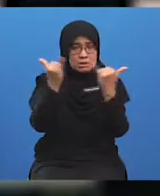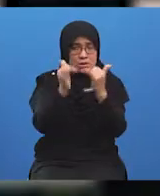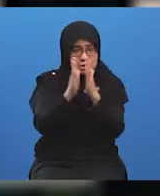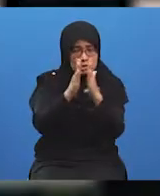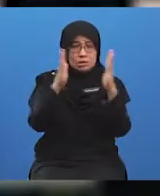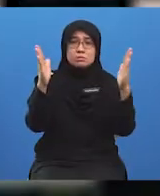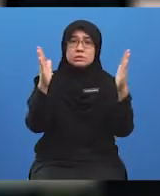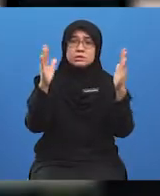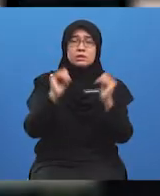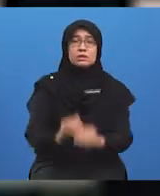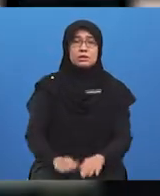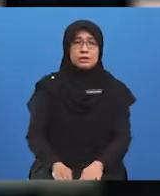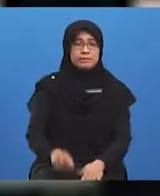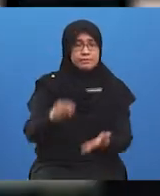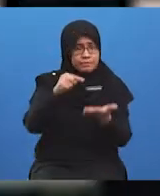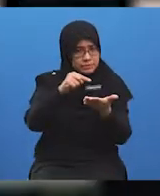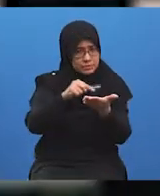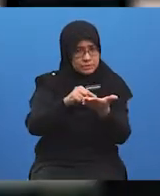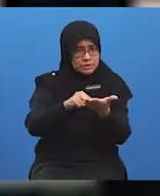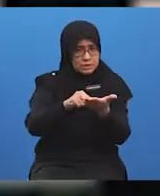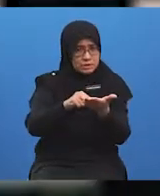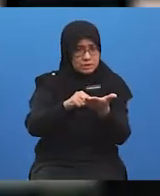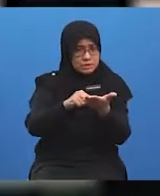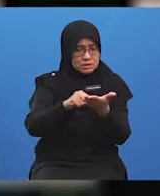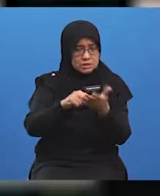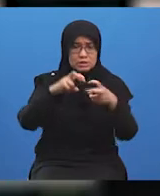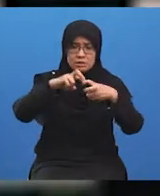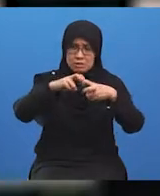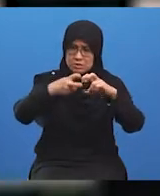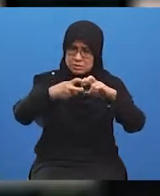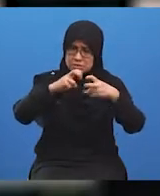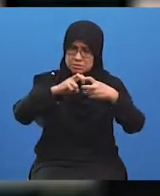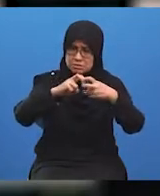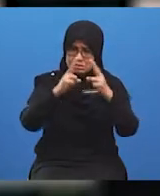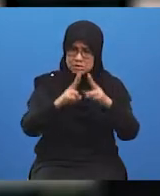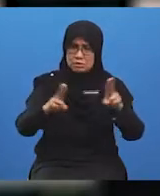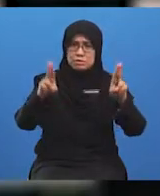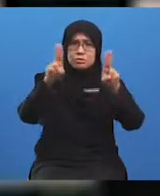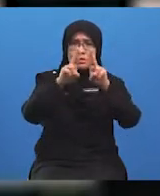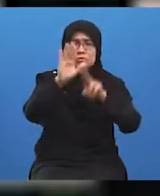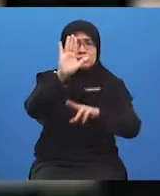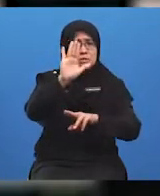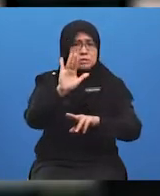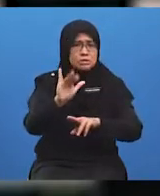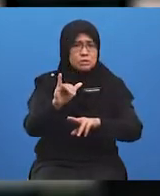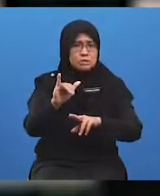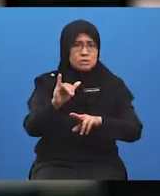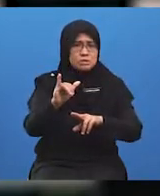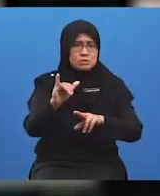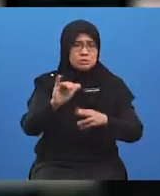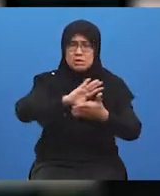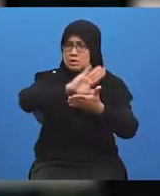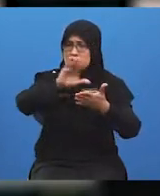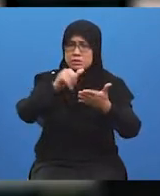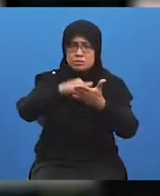Pelajar semua, ini merupakan masalah utama yang hampir dihadapi oleh semua PKS